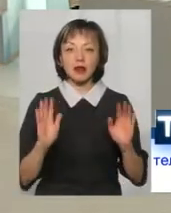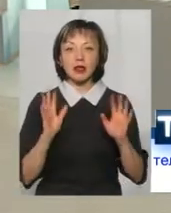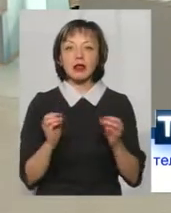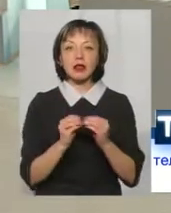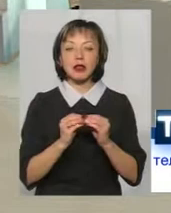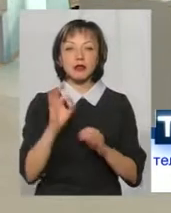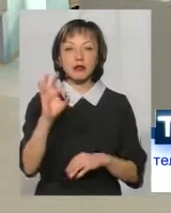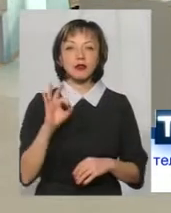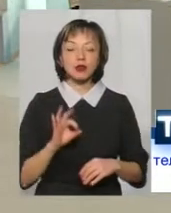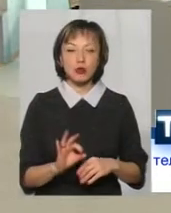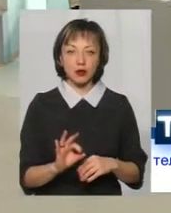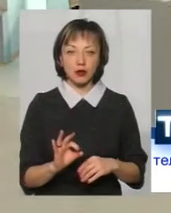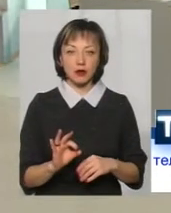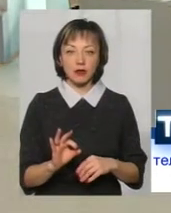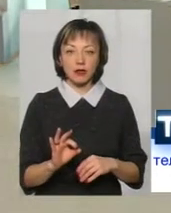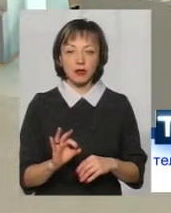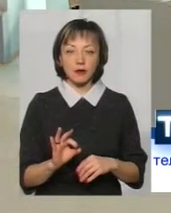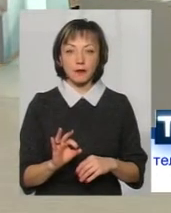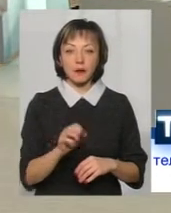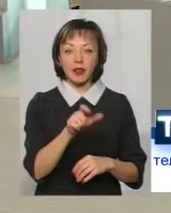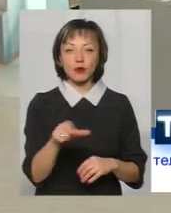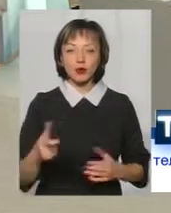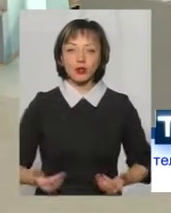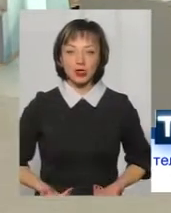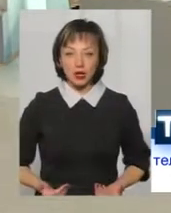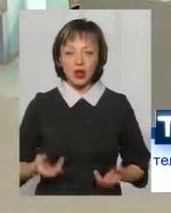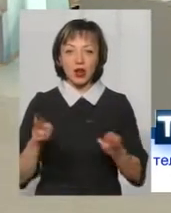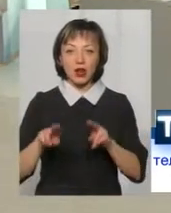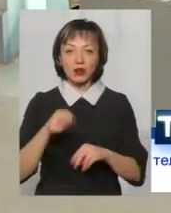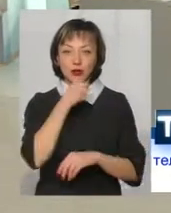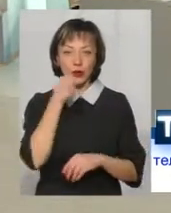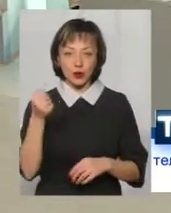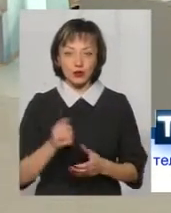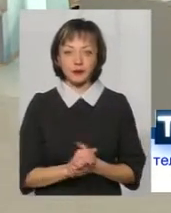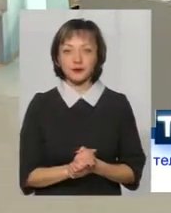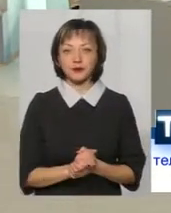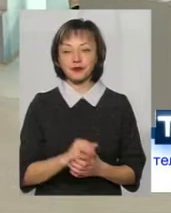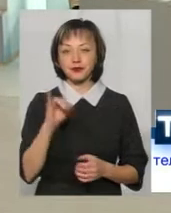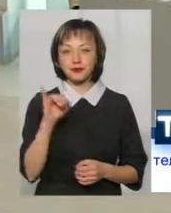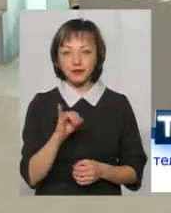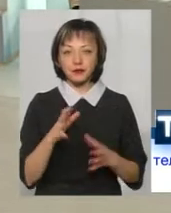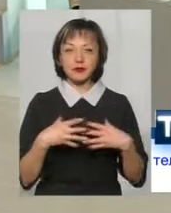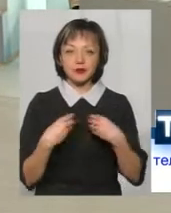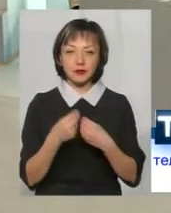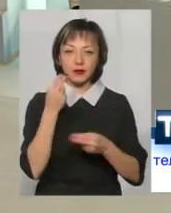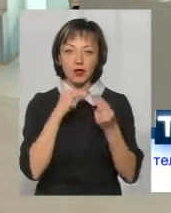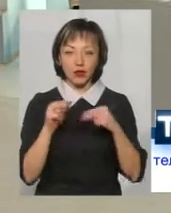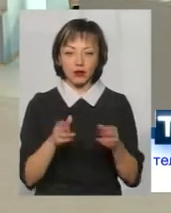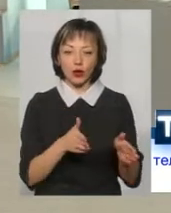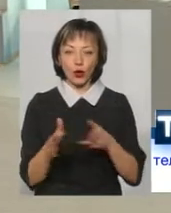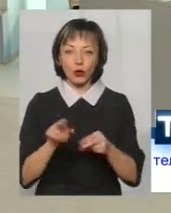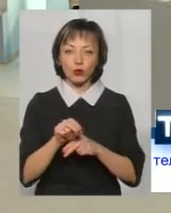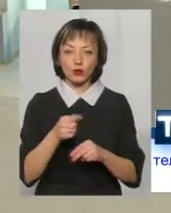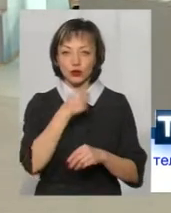% людського життя, дитинства, а решта все-таки доросли. І сім'я найкраще готує